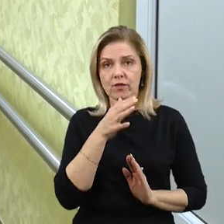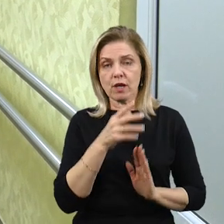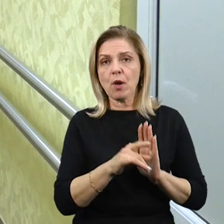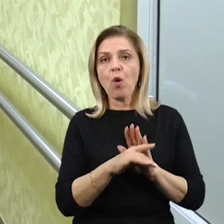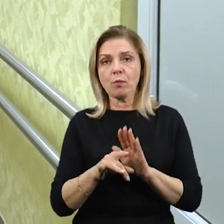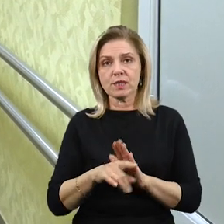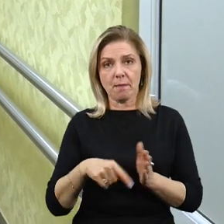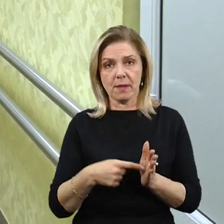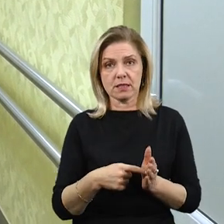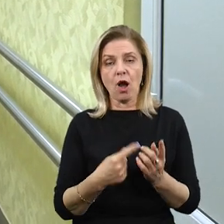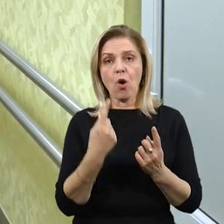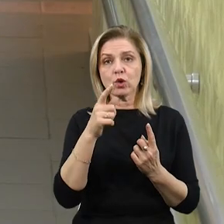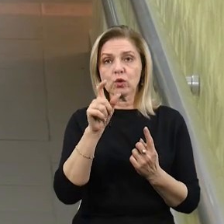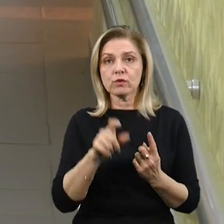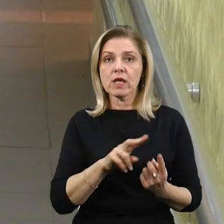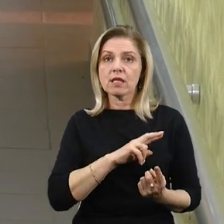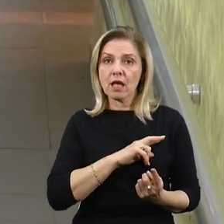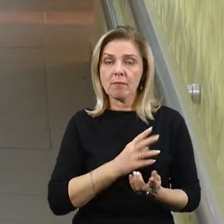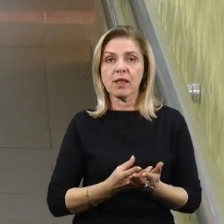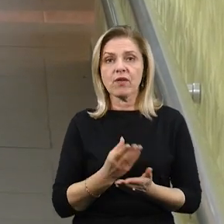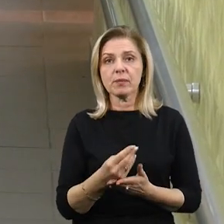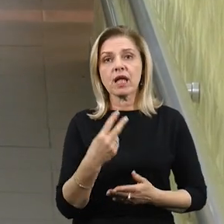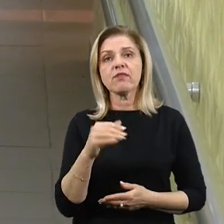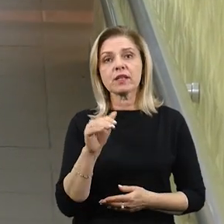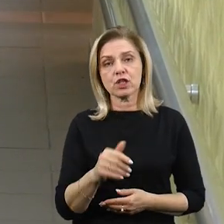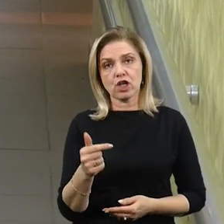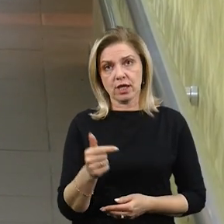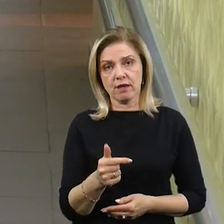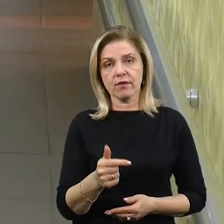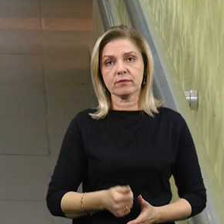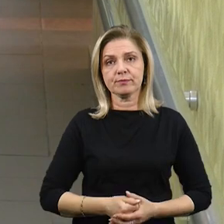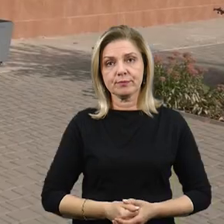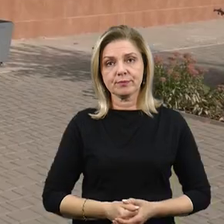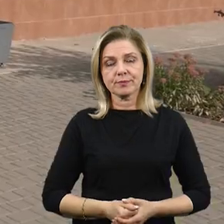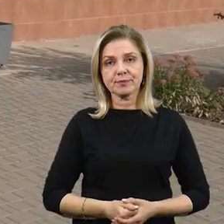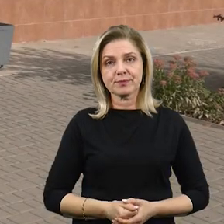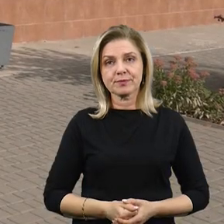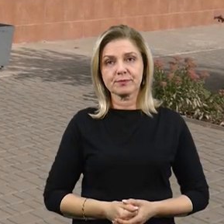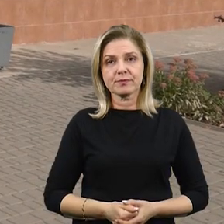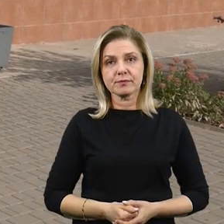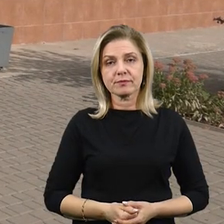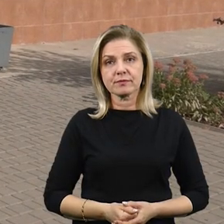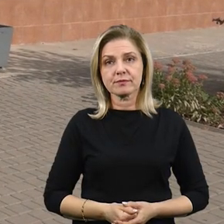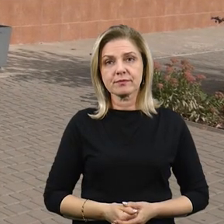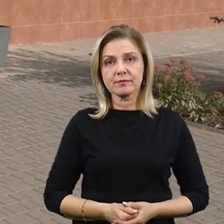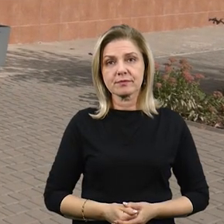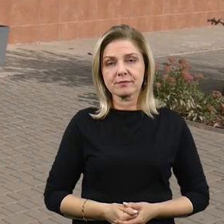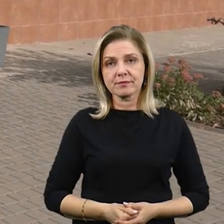загиблого виплачується 20 тисяч гривень. Ніна Булах, Юрій Руденко, Суспільне новини, Миколаїв.